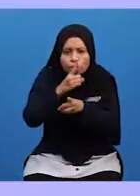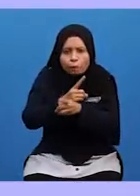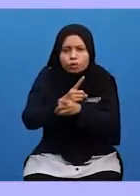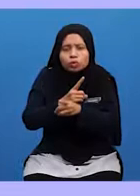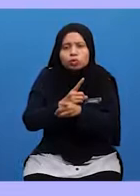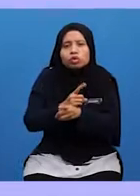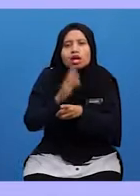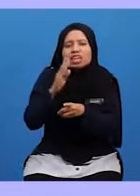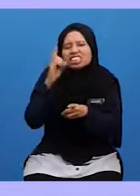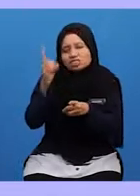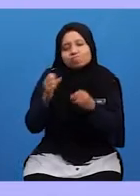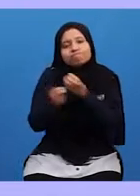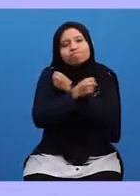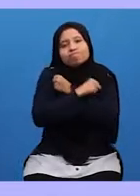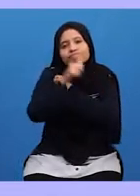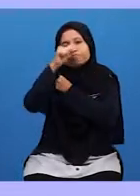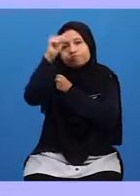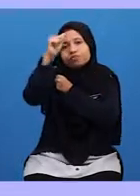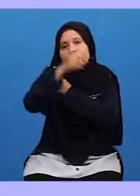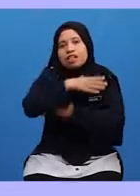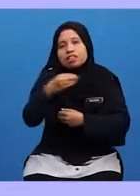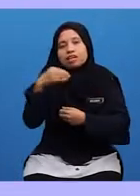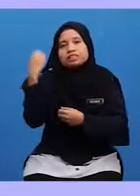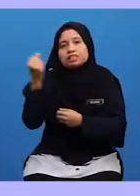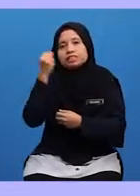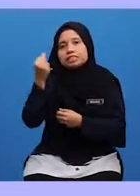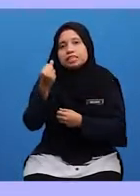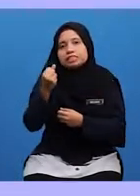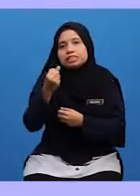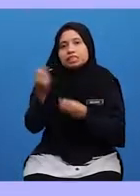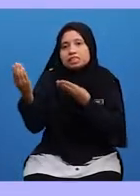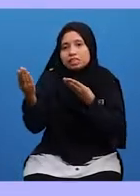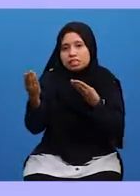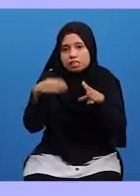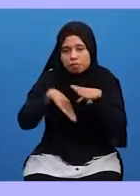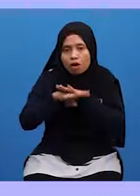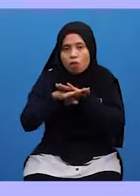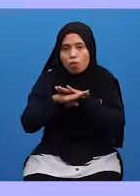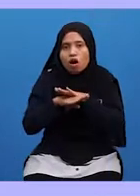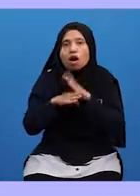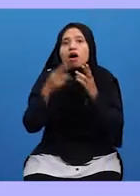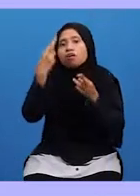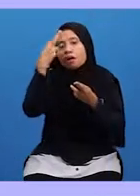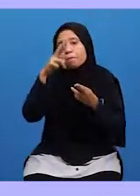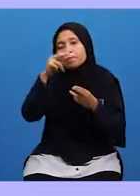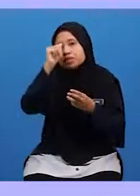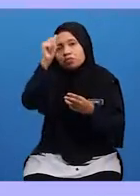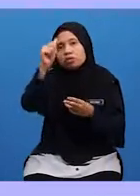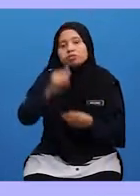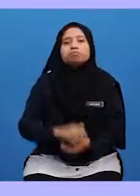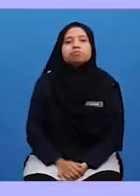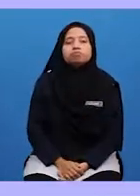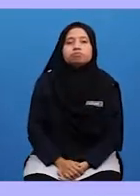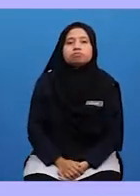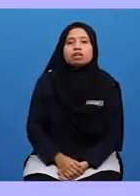Sentiasa Disayangi Allah Dan Sentiasa Di Bawah Kerahmatan Allah Subhanahu Wa Ta